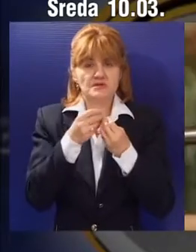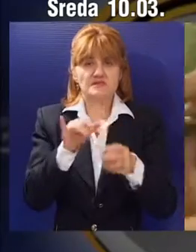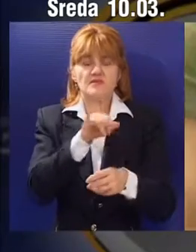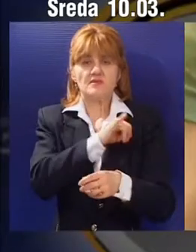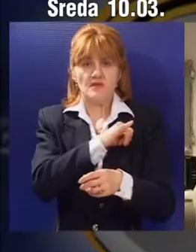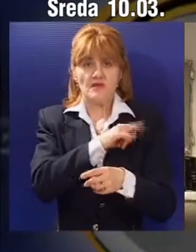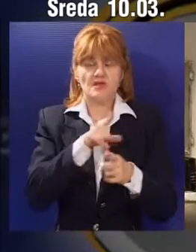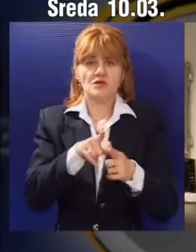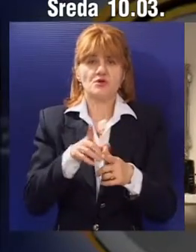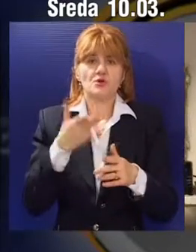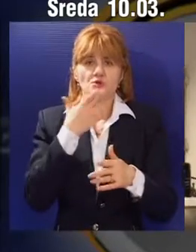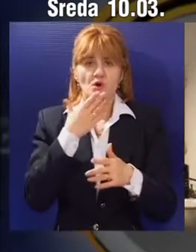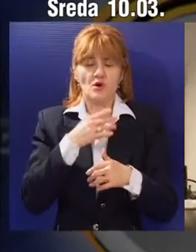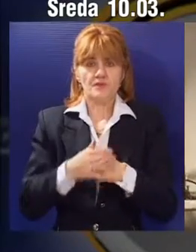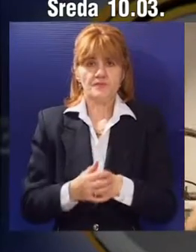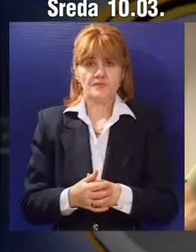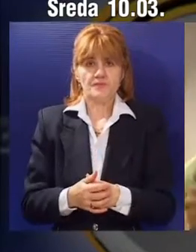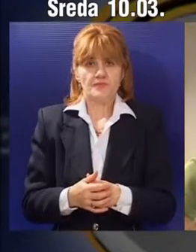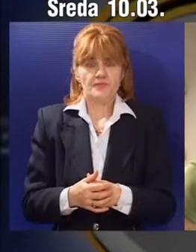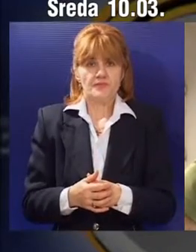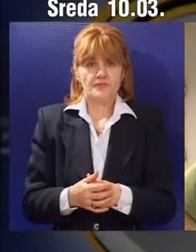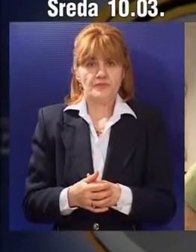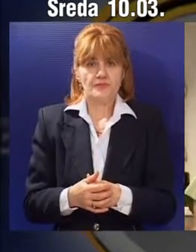uvere kako se odvija nastava u kabinetima.